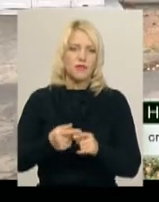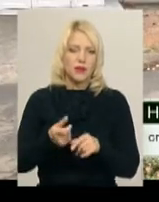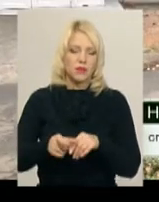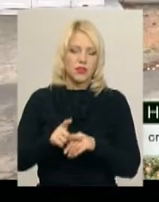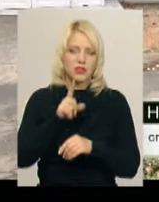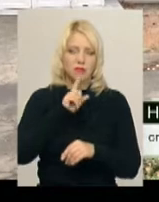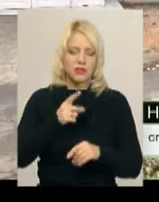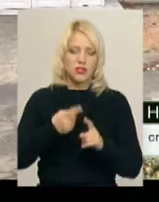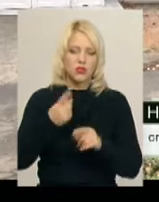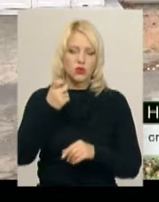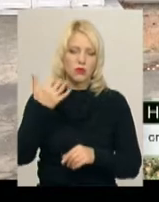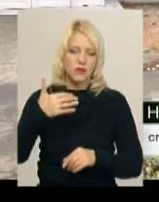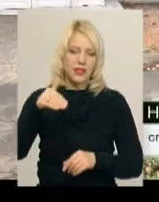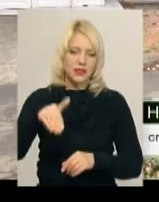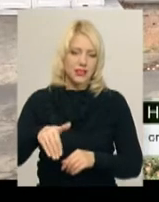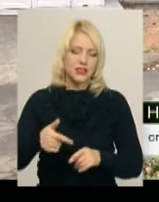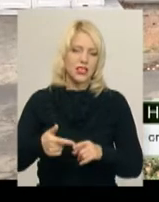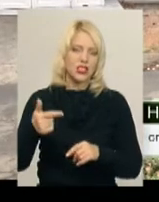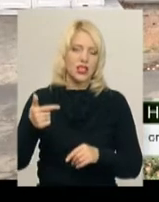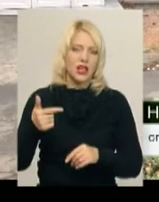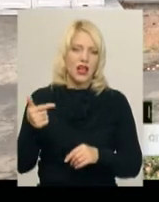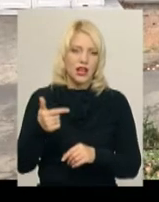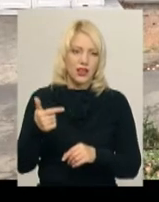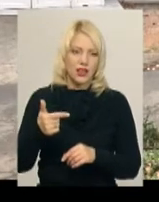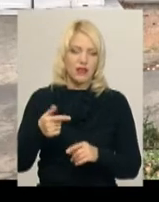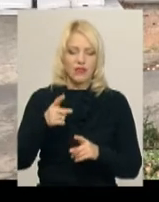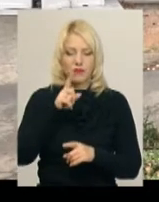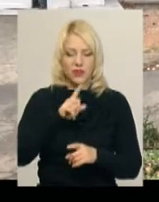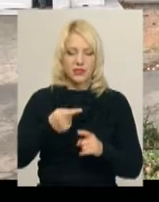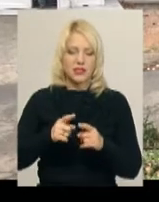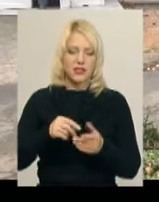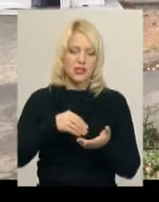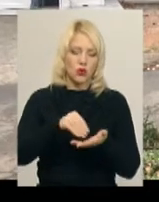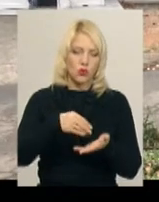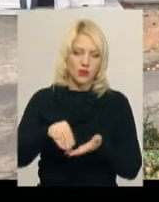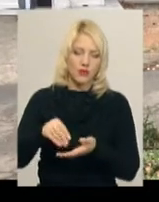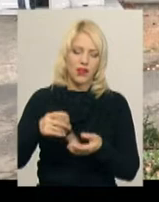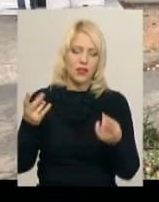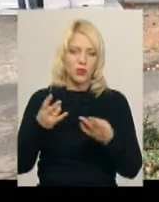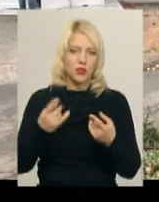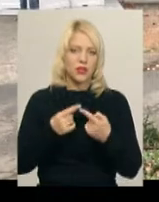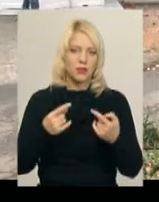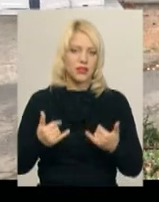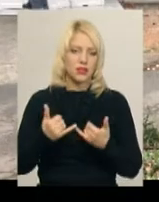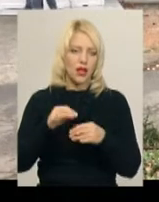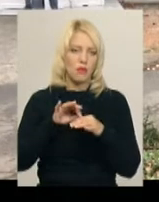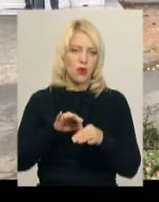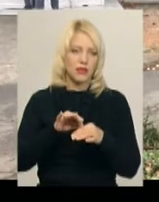організація безпосередньо кімнати, закупівля невиобхідних матеріалів для проведення